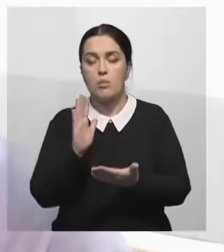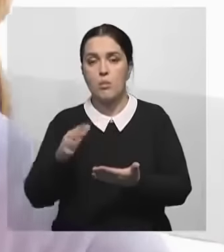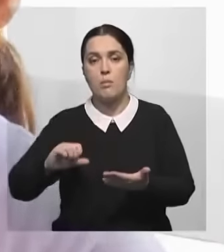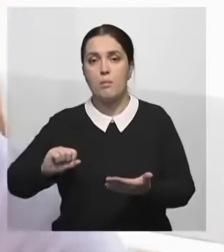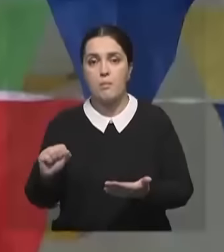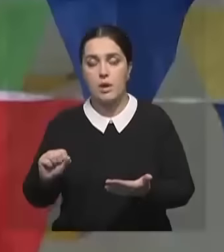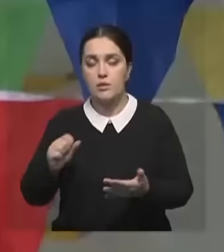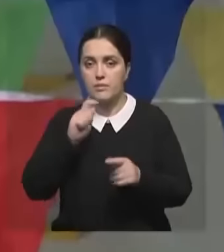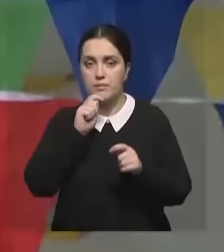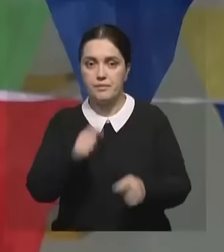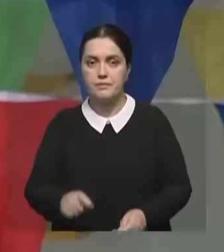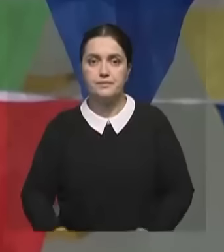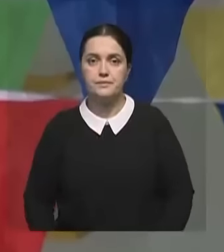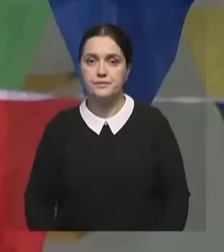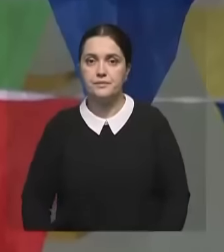своим подружкам в подарок.